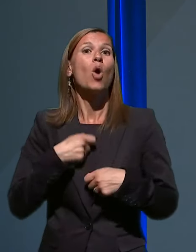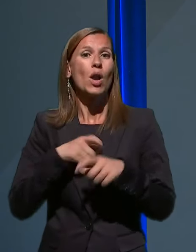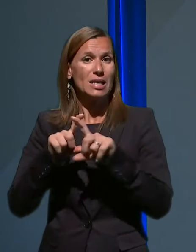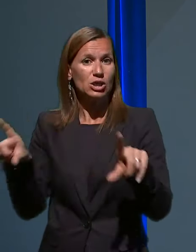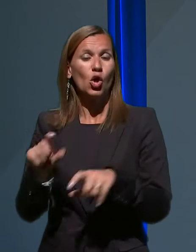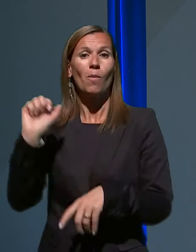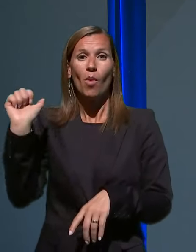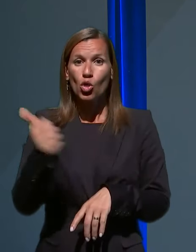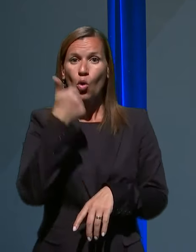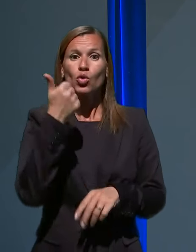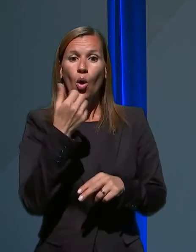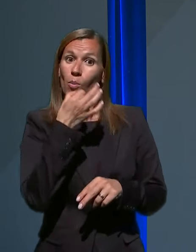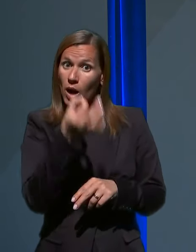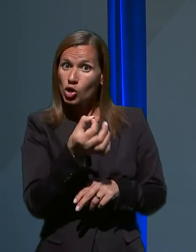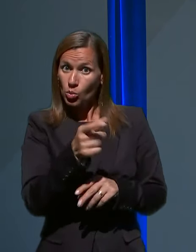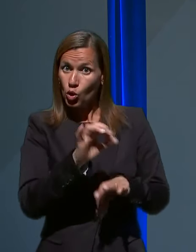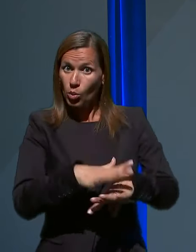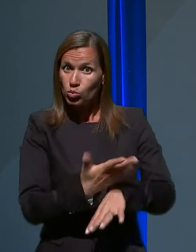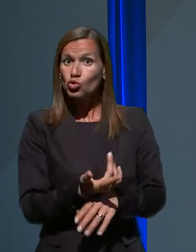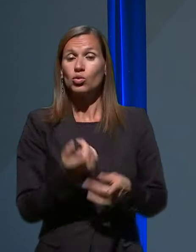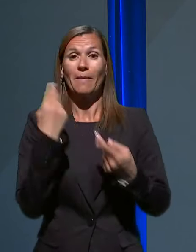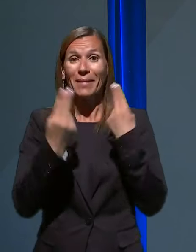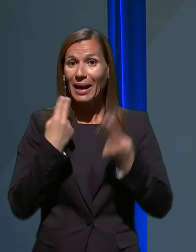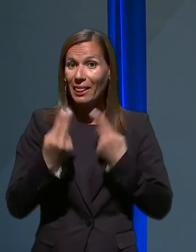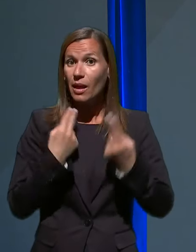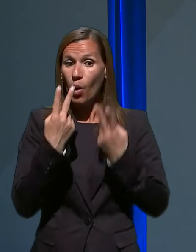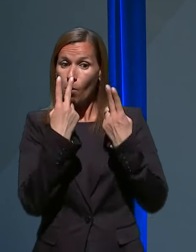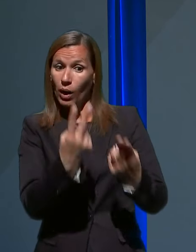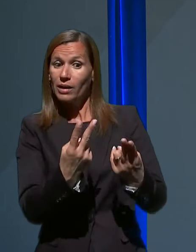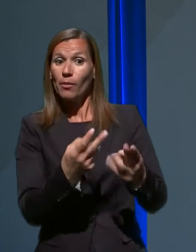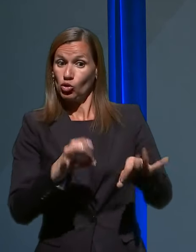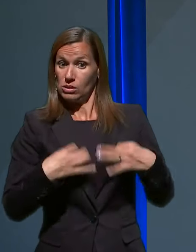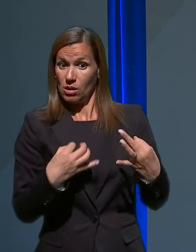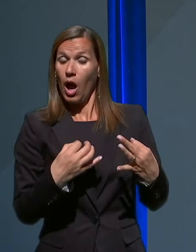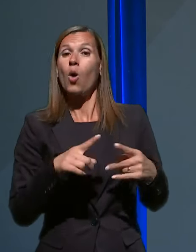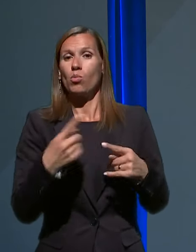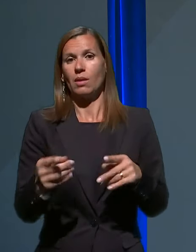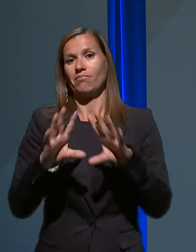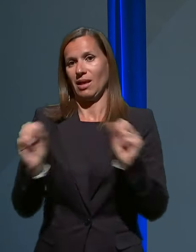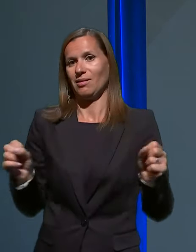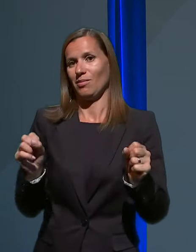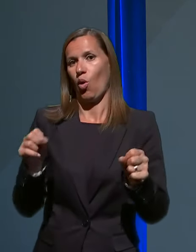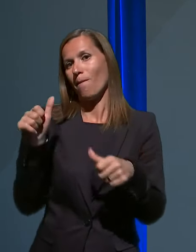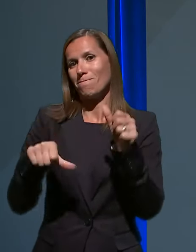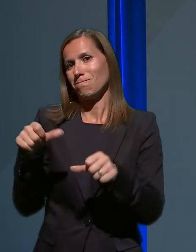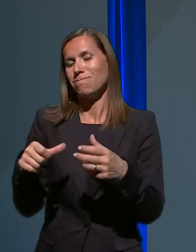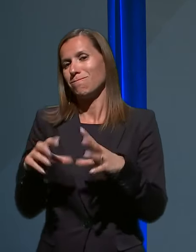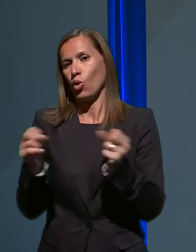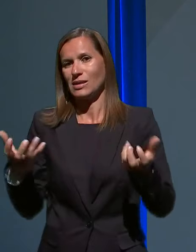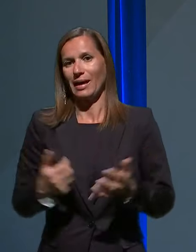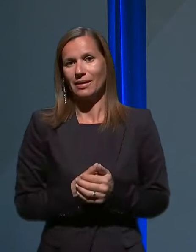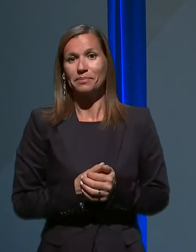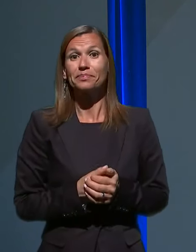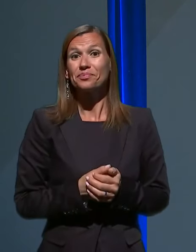pogledamo, pregledamo in če je zdrav, potem ta poseg tudi izvedemo. Ja, kar se tiče